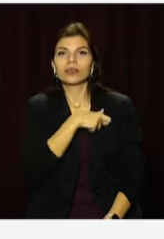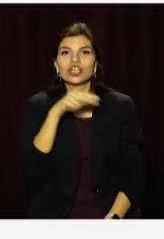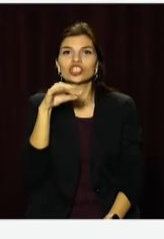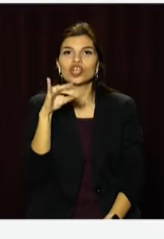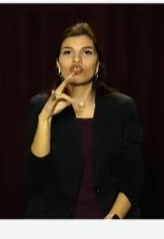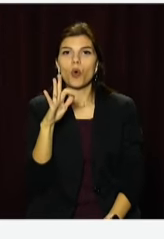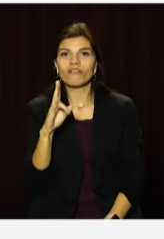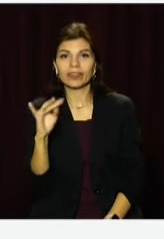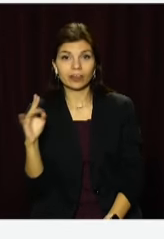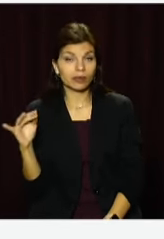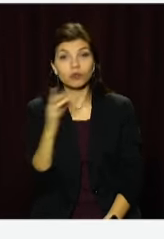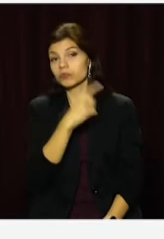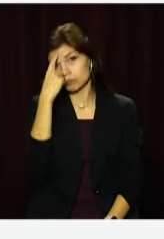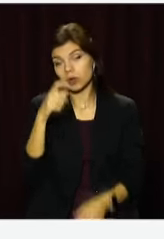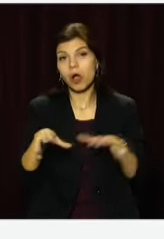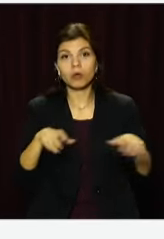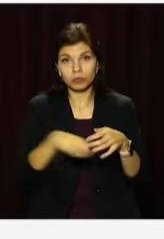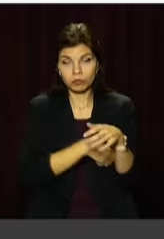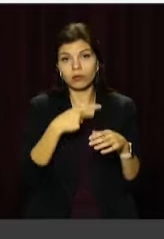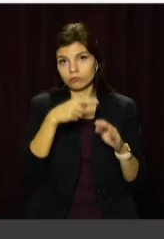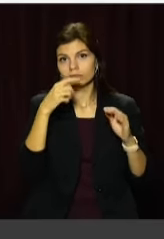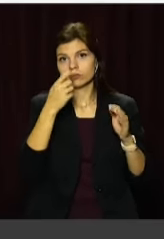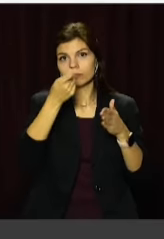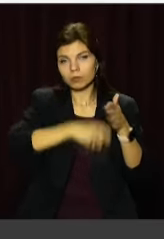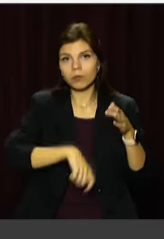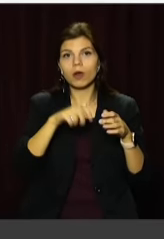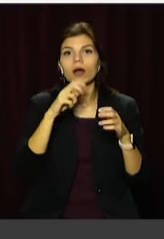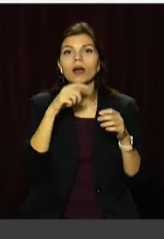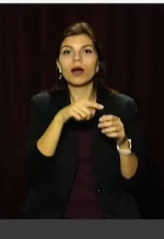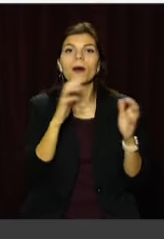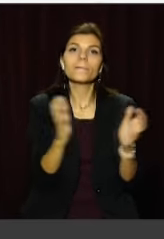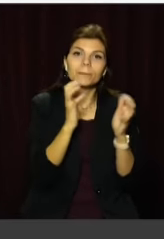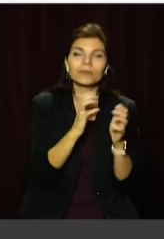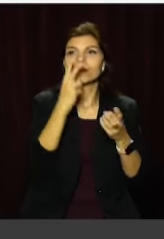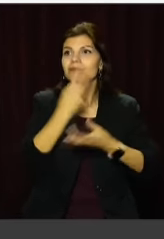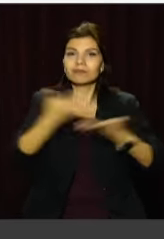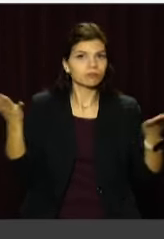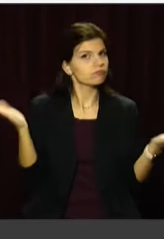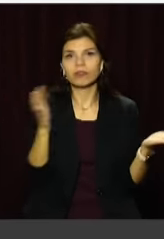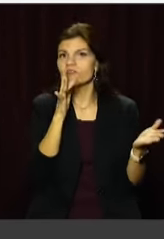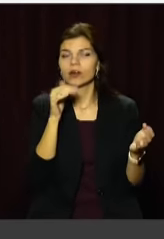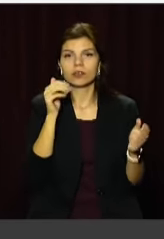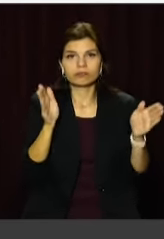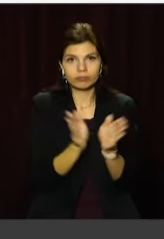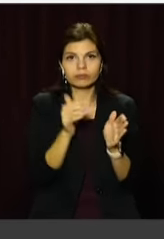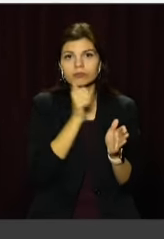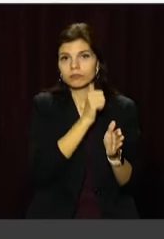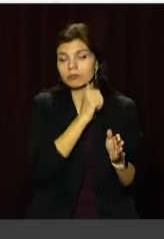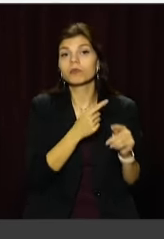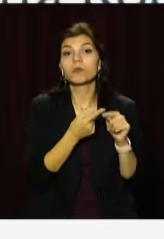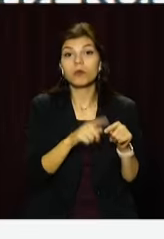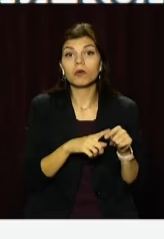Національне агентство з попередження корупції припиняє їх перевірку, зберігання та оприлюднення. У відомстві це назвали